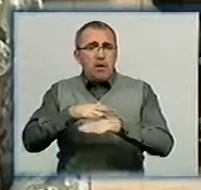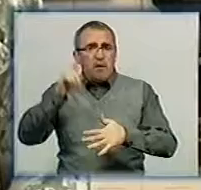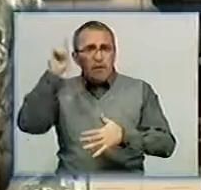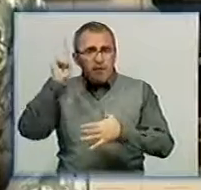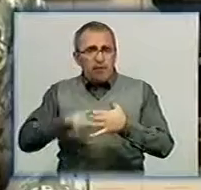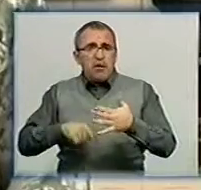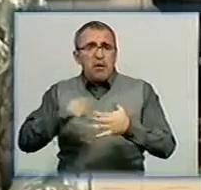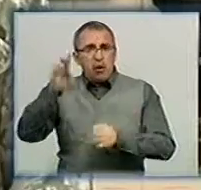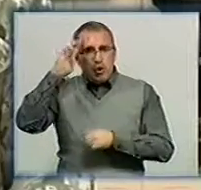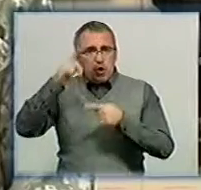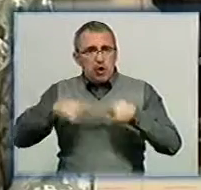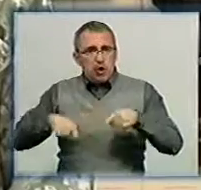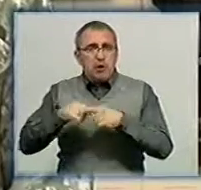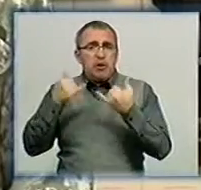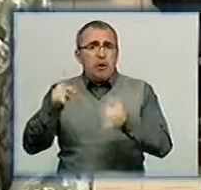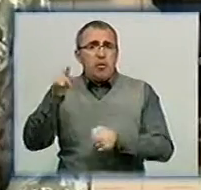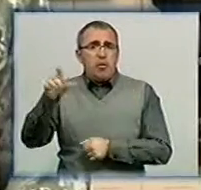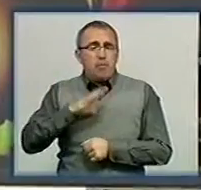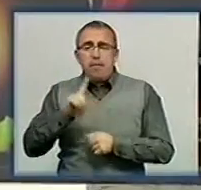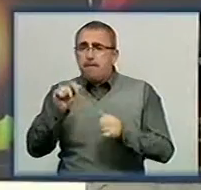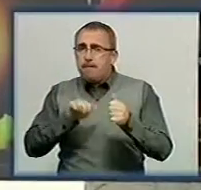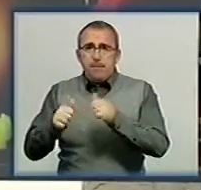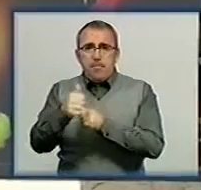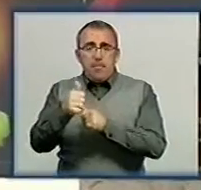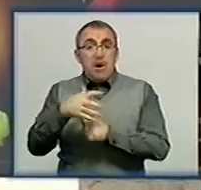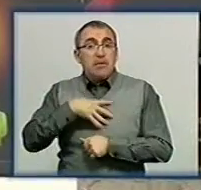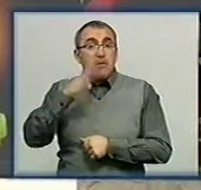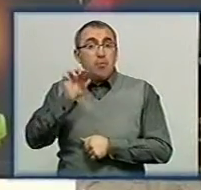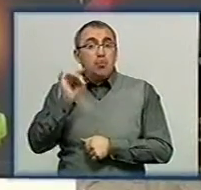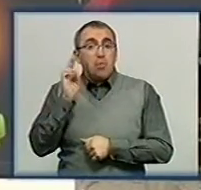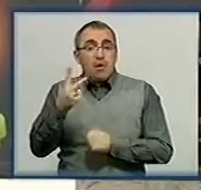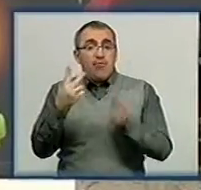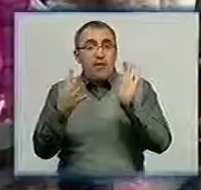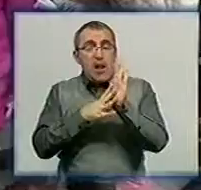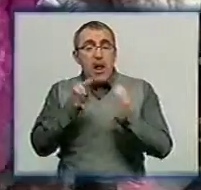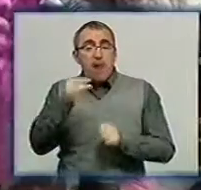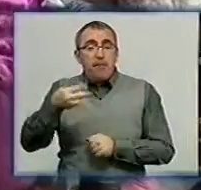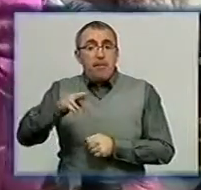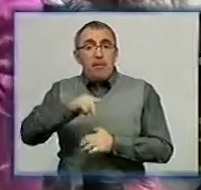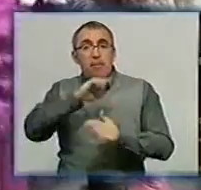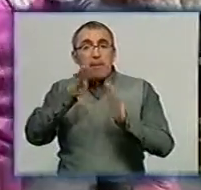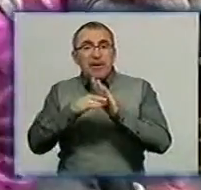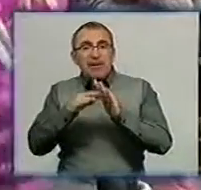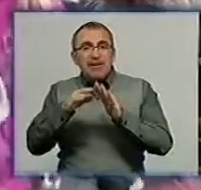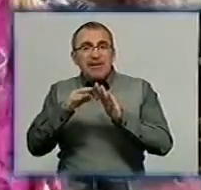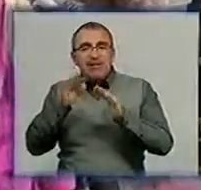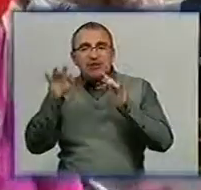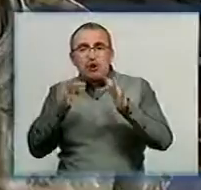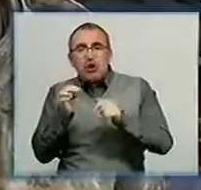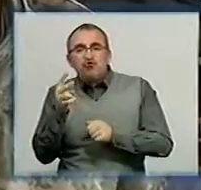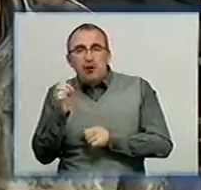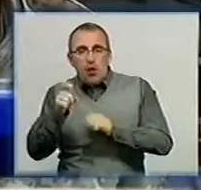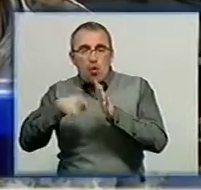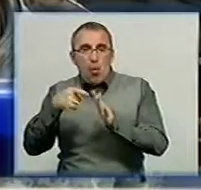державі, для нього це було передусім. Загинув Анатолій Бузуляк 29 липня під містом Сніжне Донецької області.